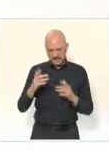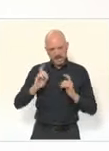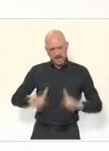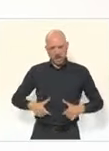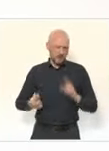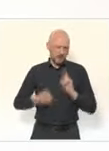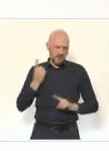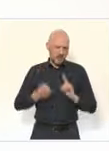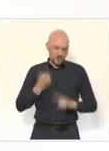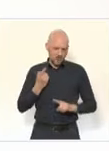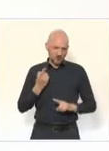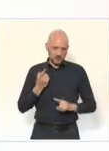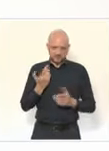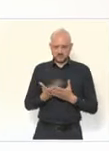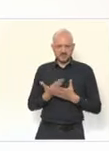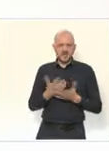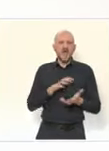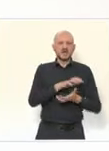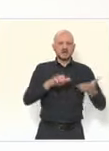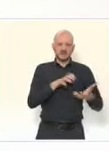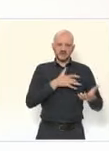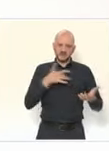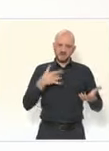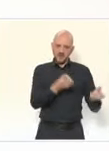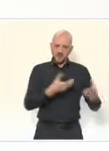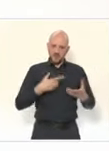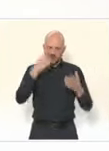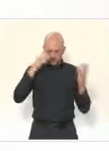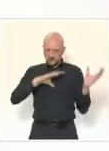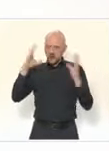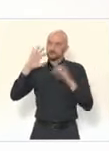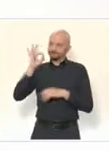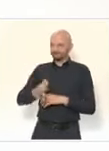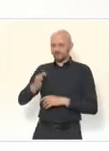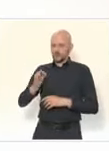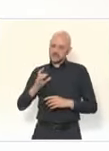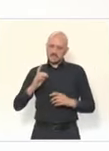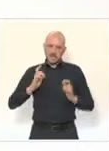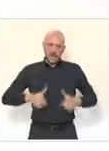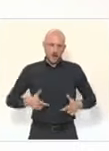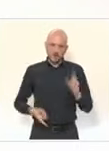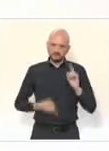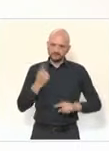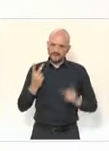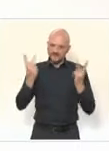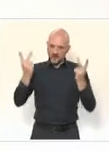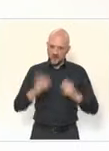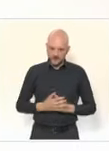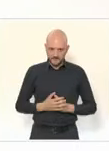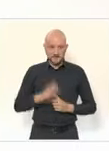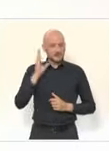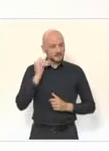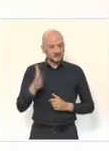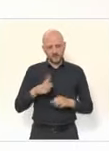permis de redécouvrir davantage cela. Elle est essentielle pour tous les enfants et pour tous les adolescents. Et c'est pour cette raison que c'est notre priorité.